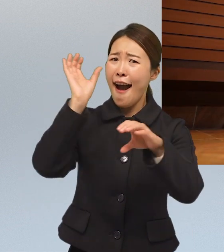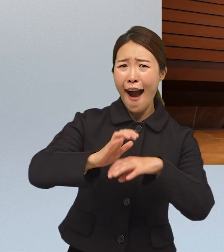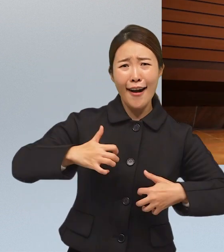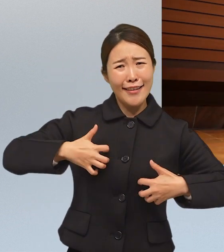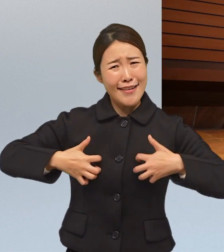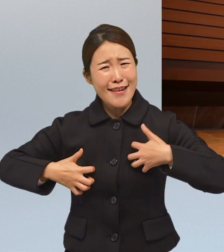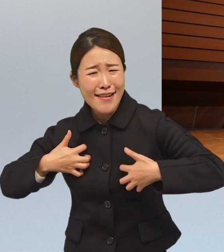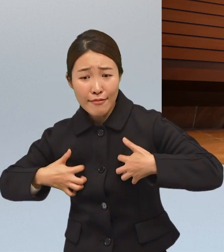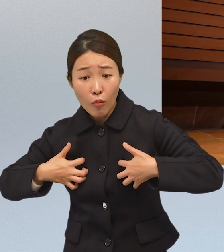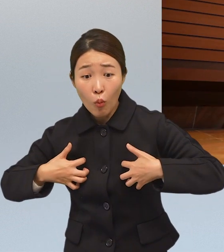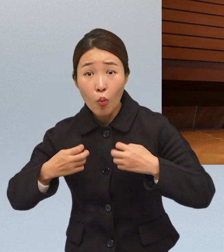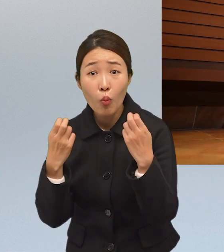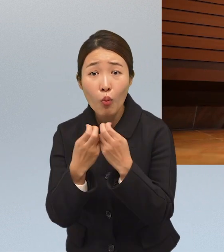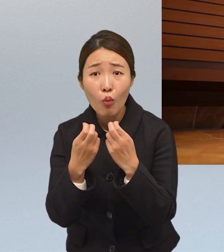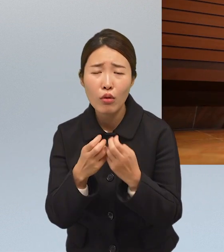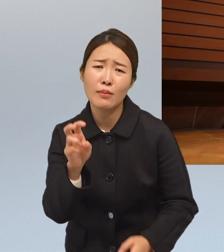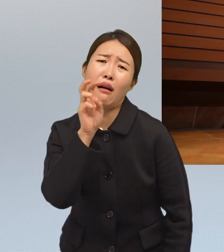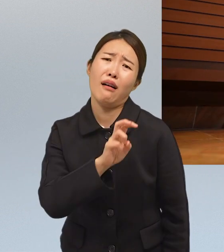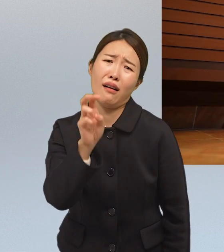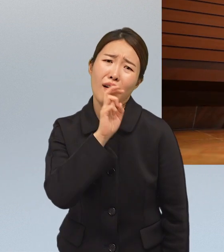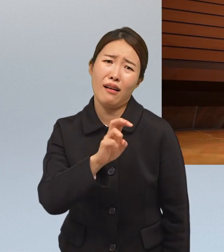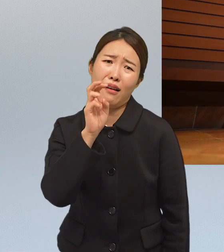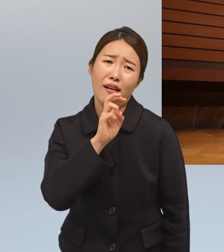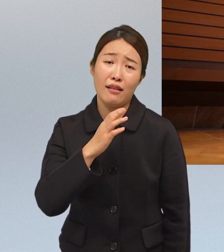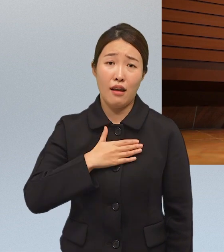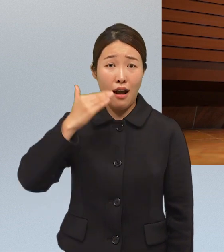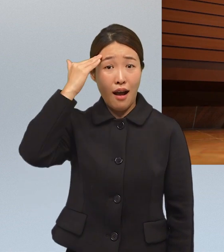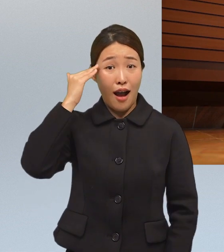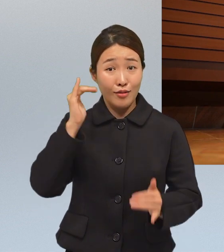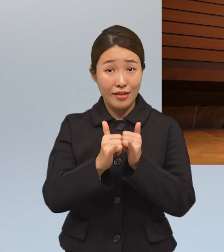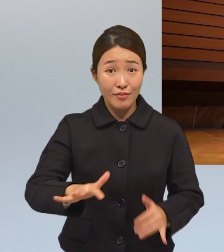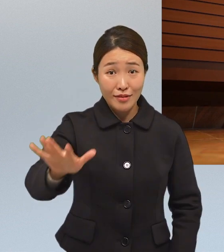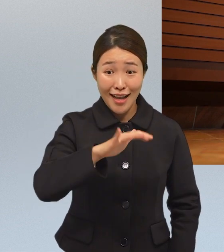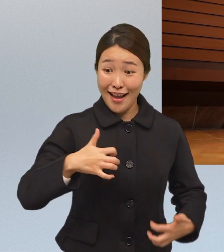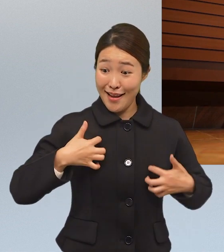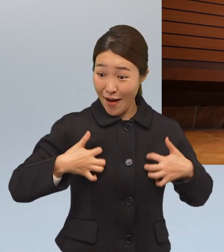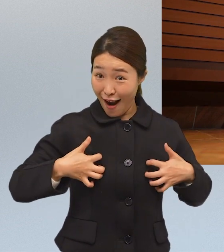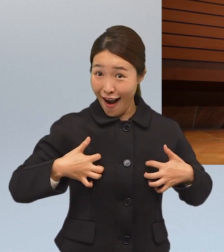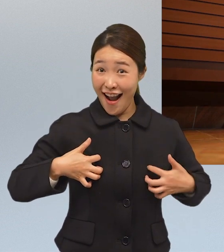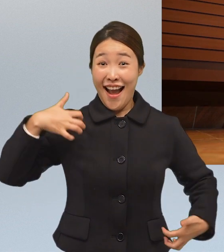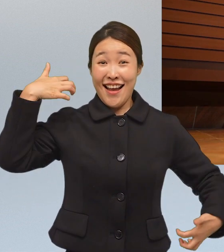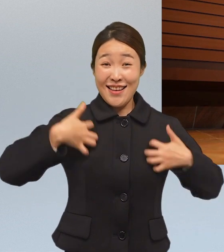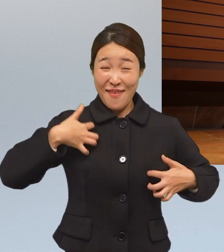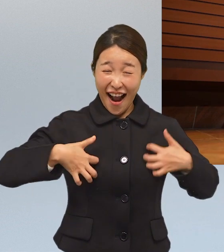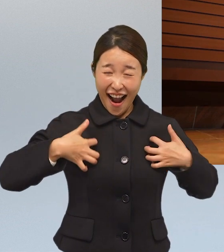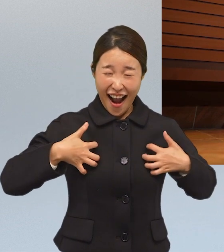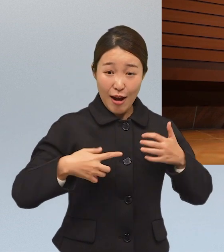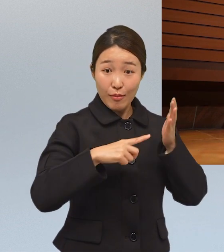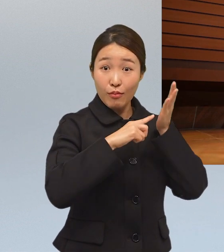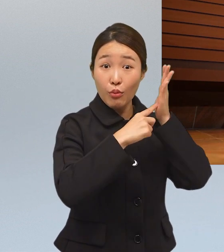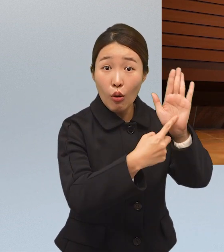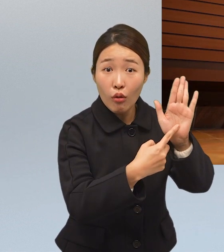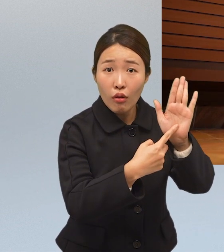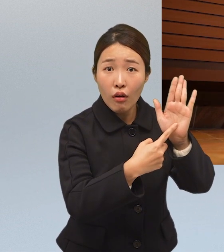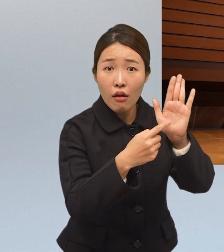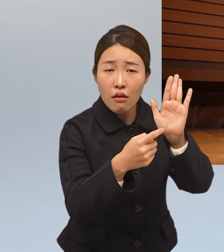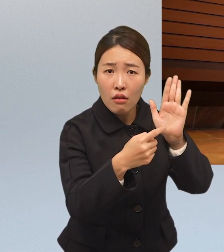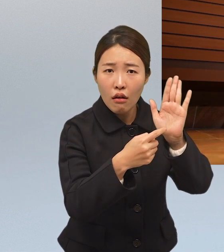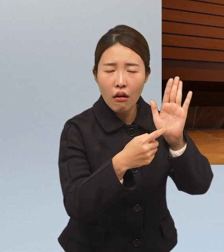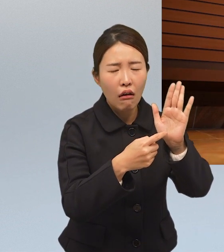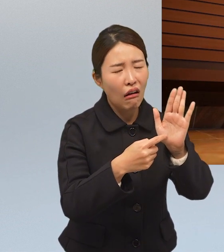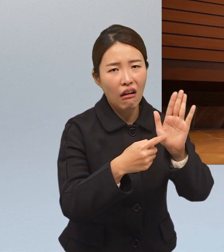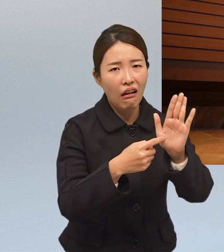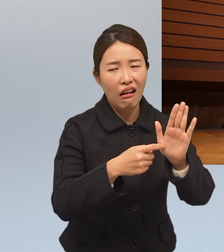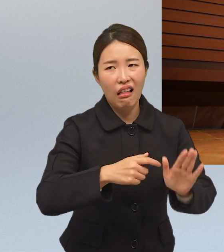걸 더욱 기쁘게 하는 것도 음악이잖아요 저는 한국 사람들이 기쁜 걸 기쁘다고 표현하는 것에도